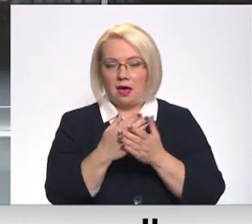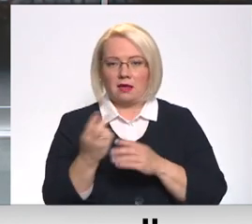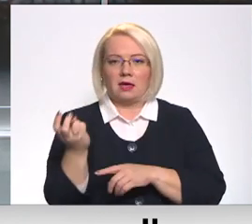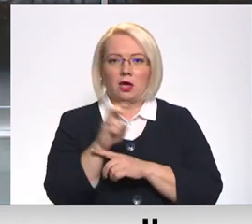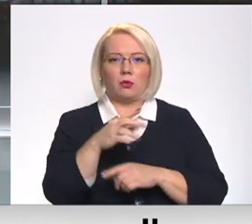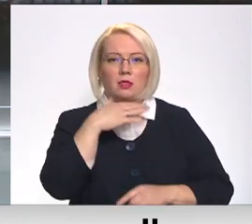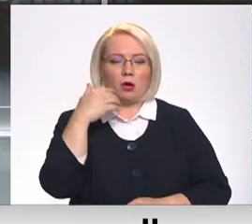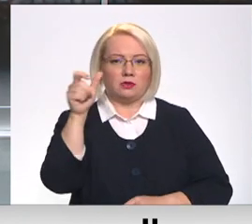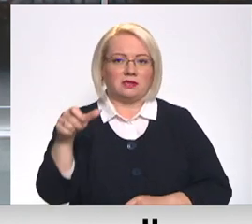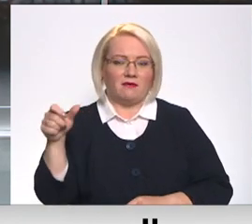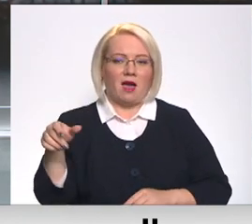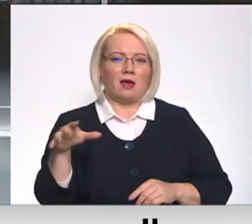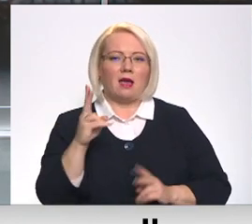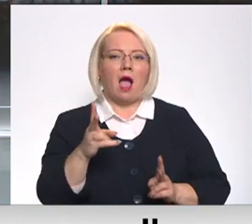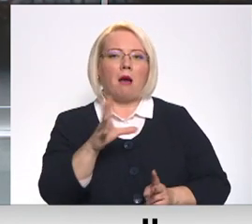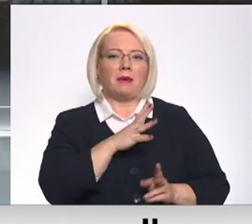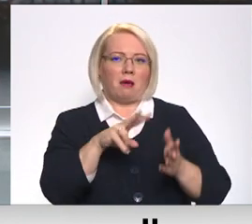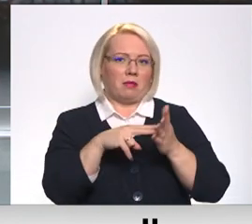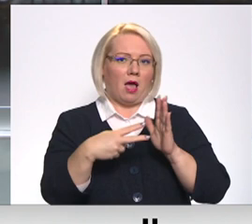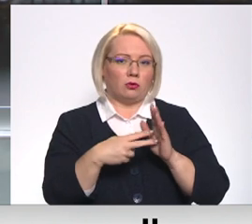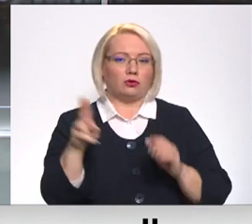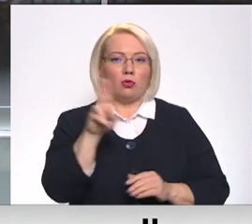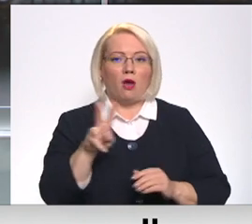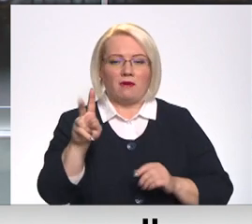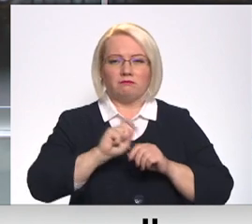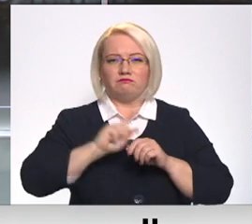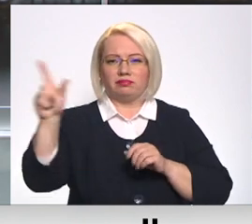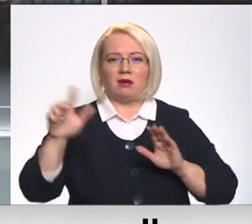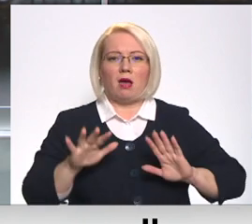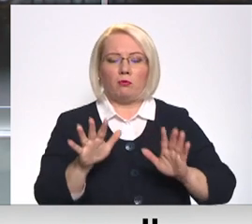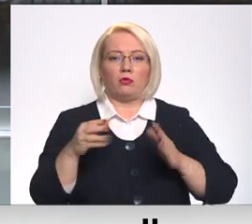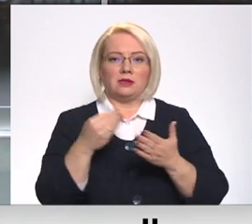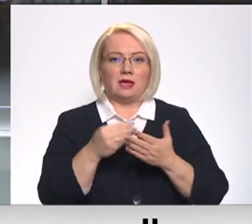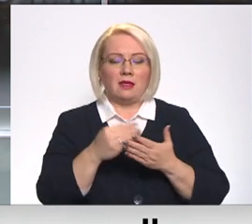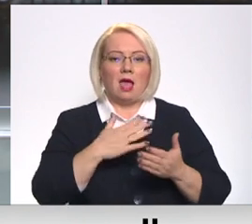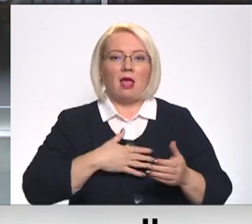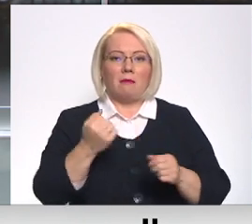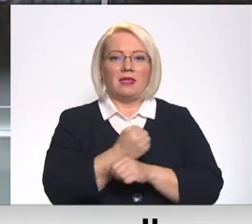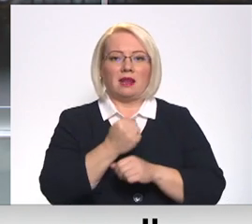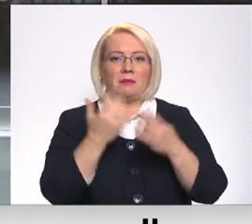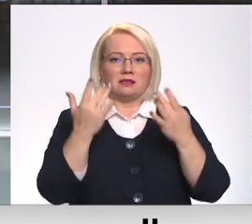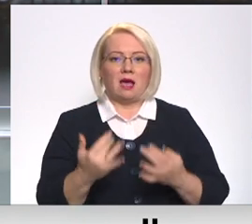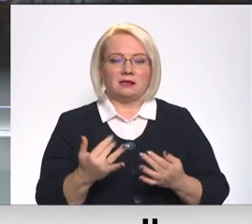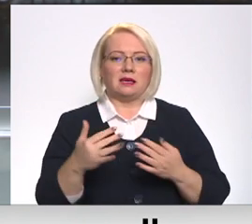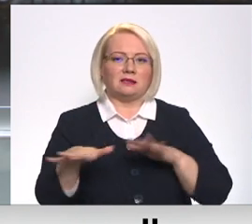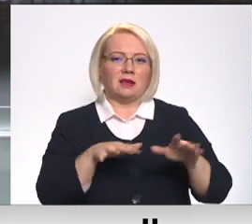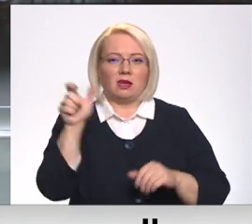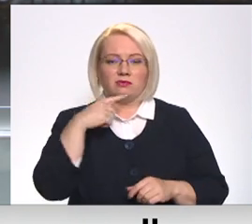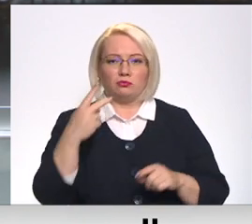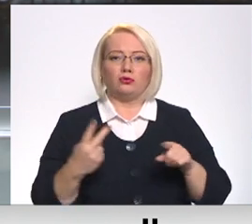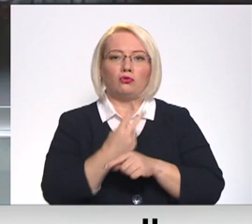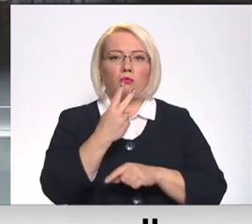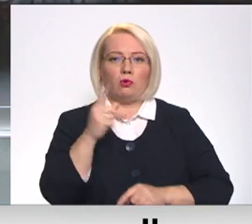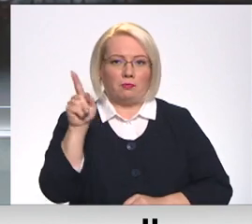vairāk cilvēku nekā plānots. Un jau novembrī, palielnoties apkuras rēķiniem, labdarības akcijas rīkotāji arī rēķinās ar dubultu